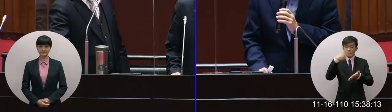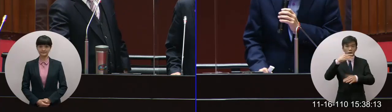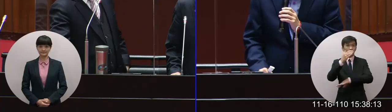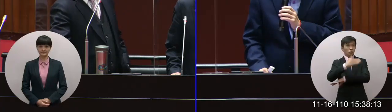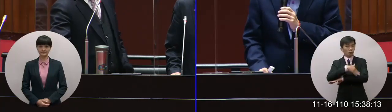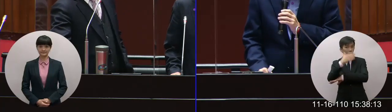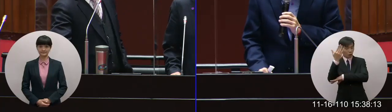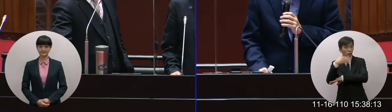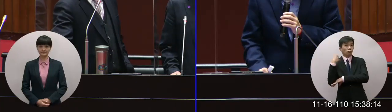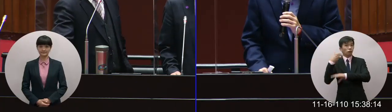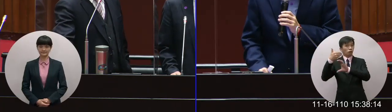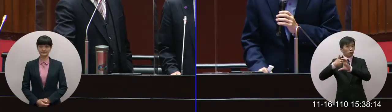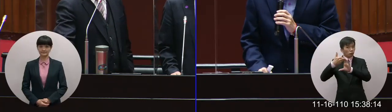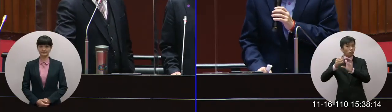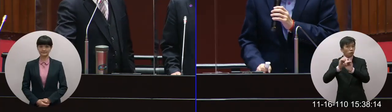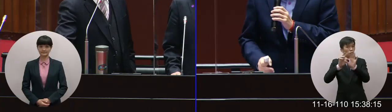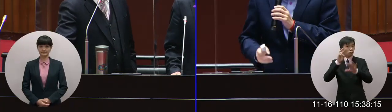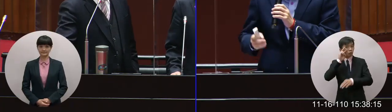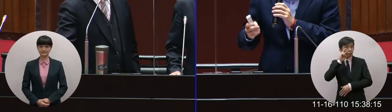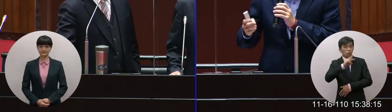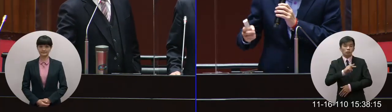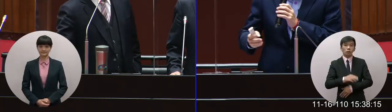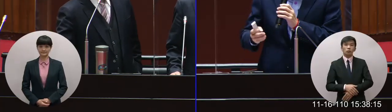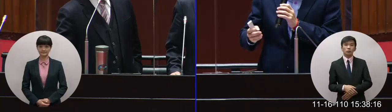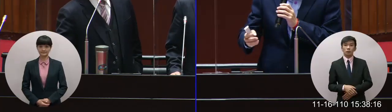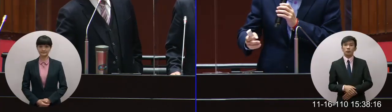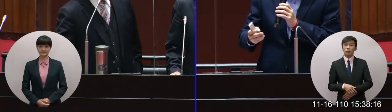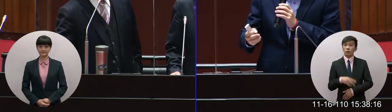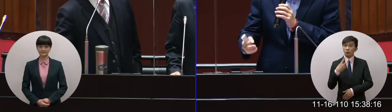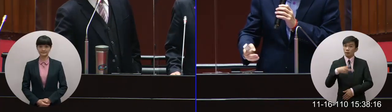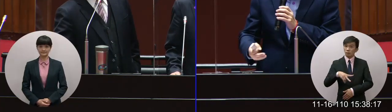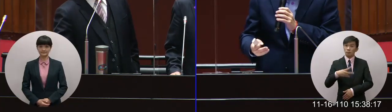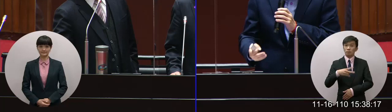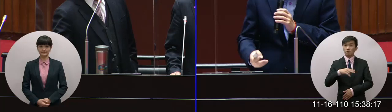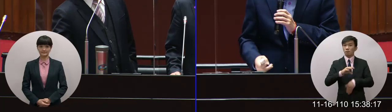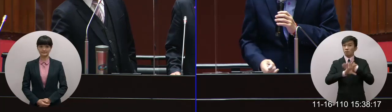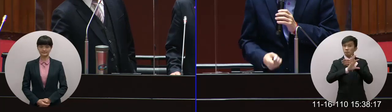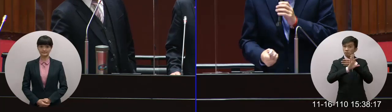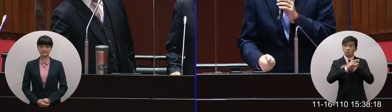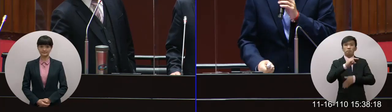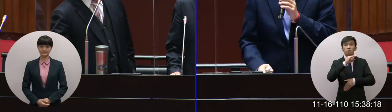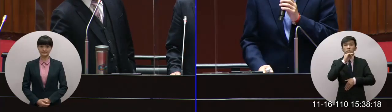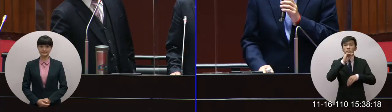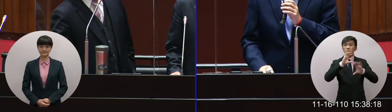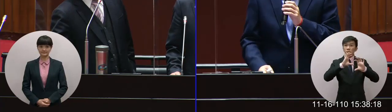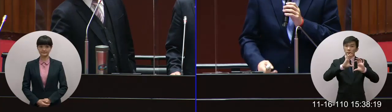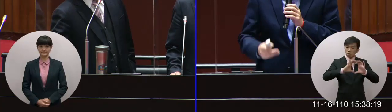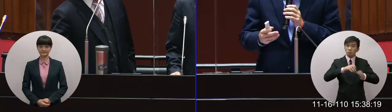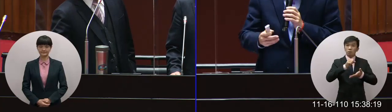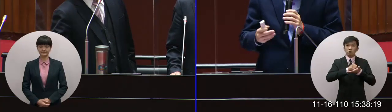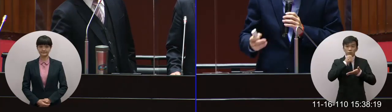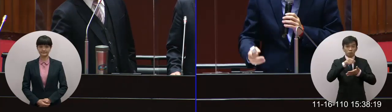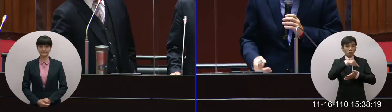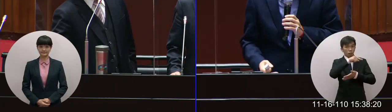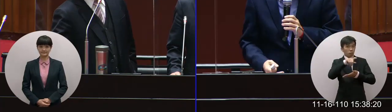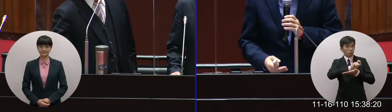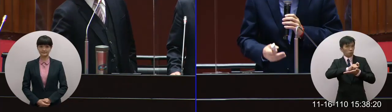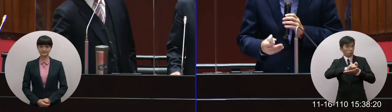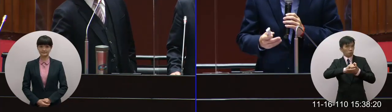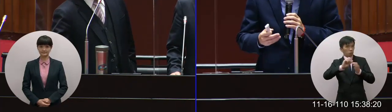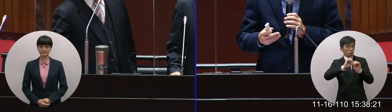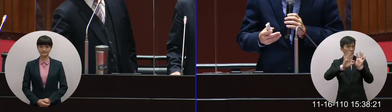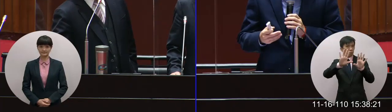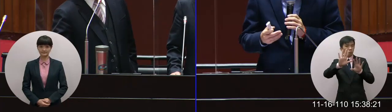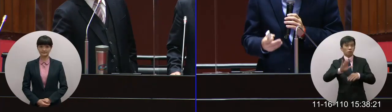媒體甚至在我們英國媒體的投稿我們都看到包括我們行政院衛福部